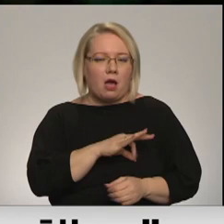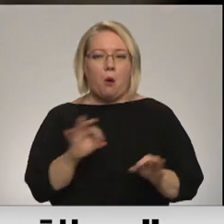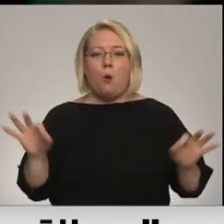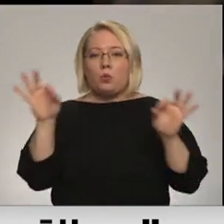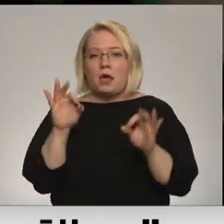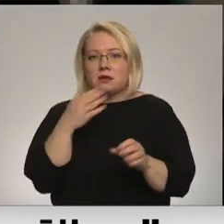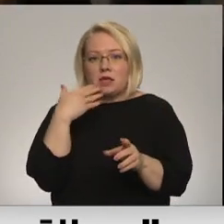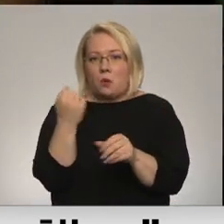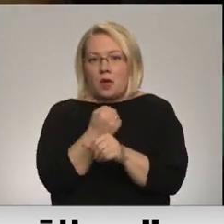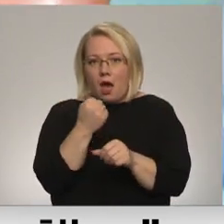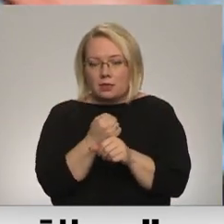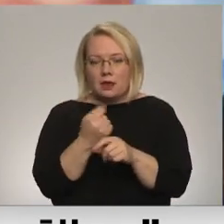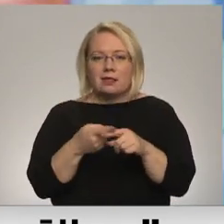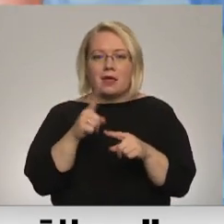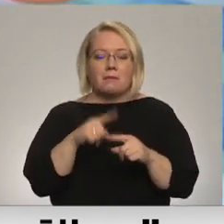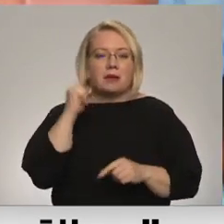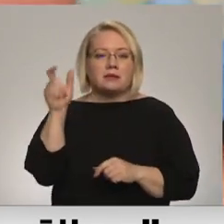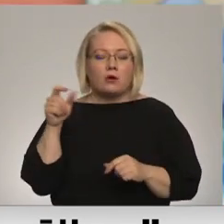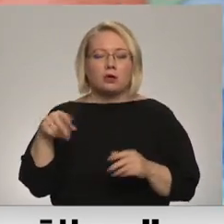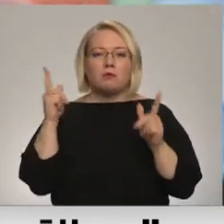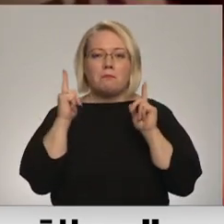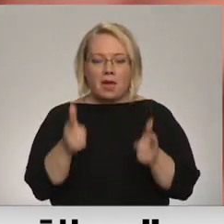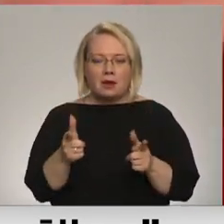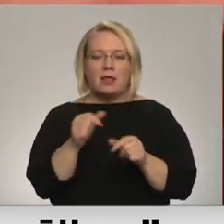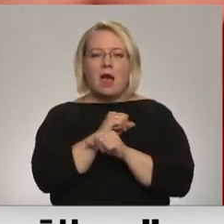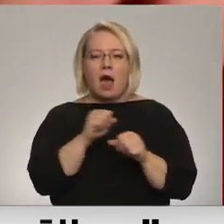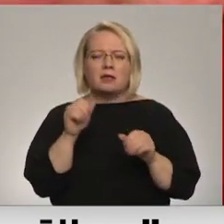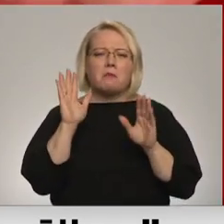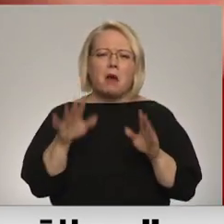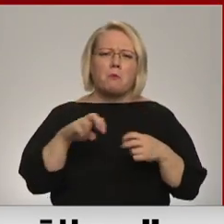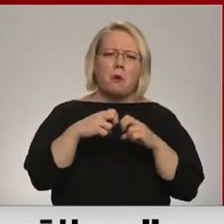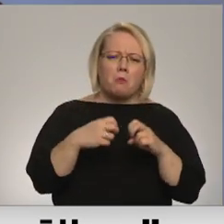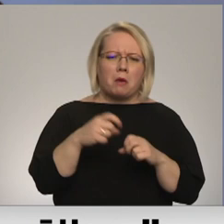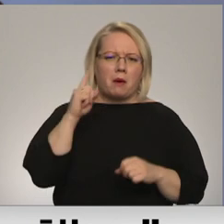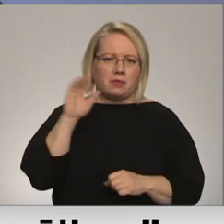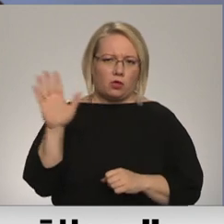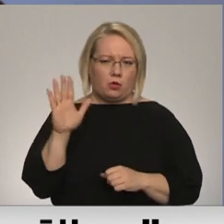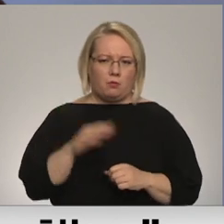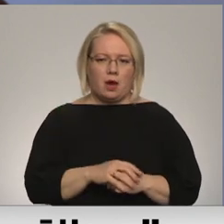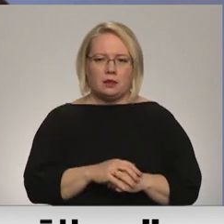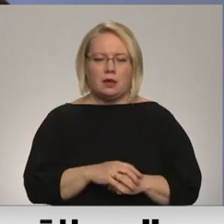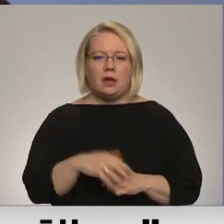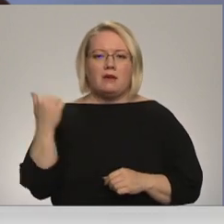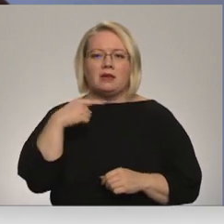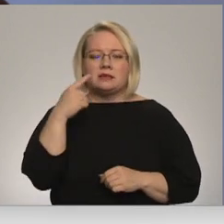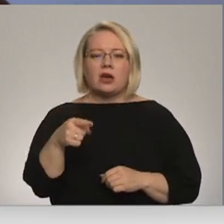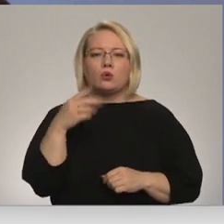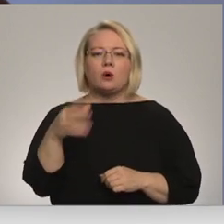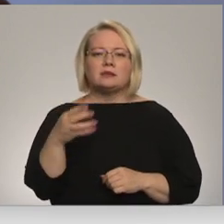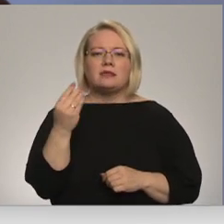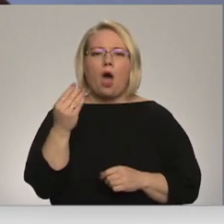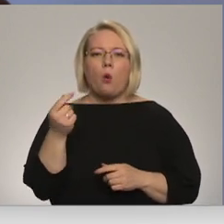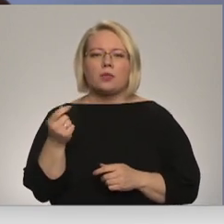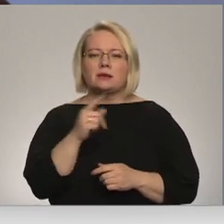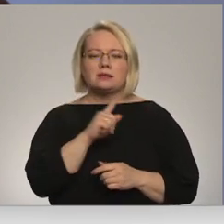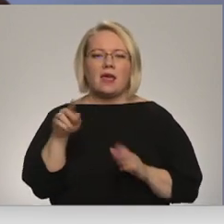nekas nav jādara. Tāpēc jaunieši piekrīt ātri par sekām lieki nedomājot. Naudas mūļus var noķert. Pie tā